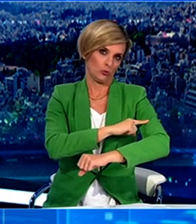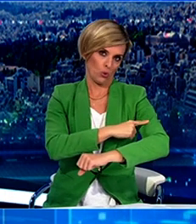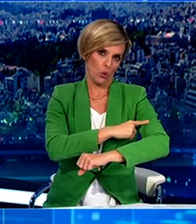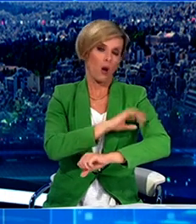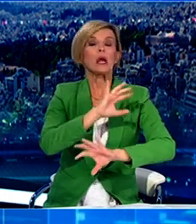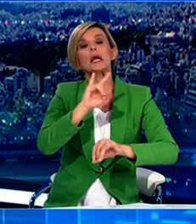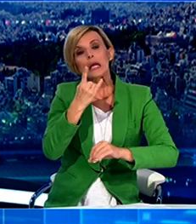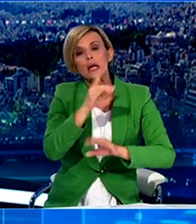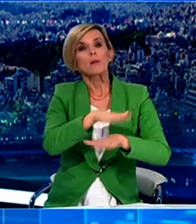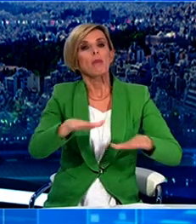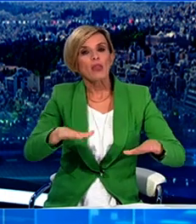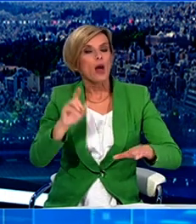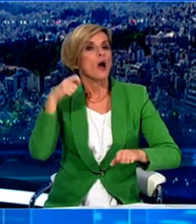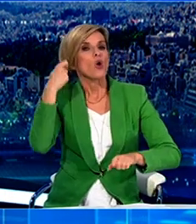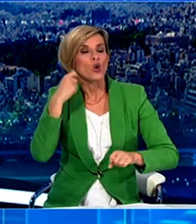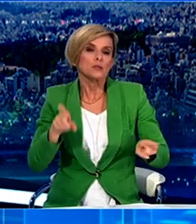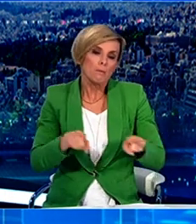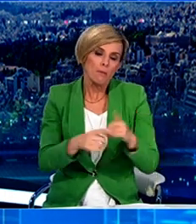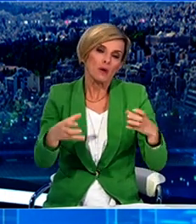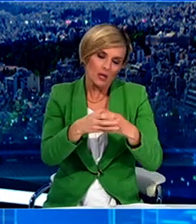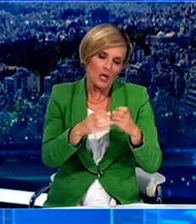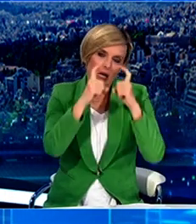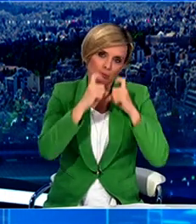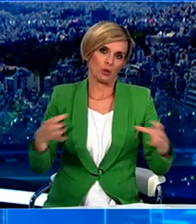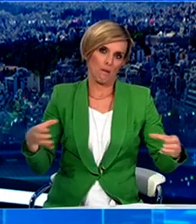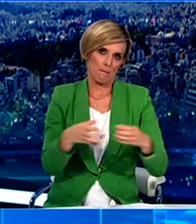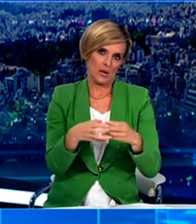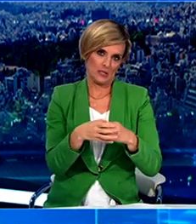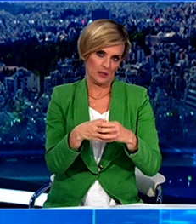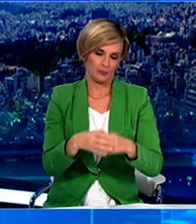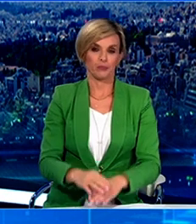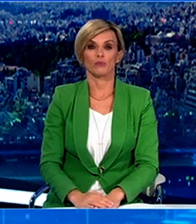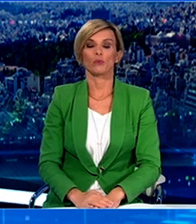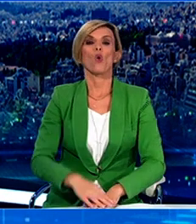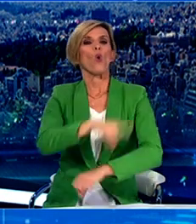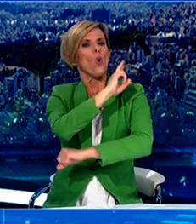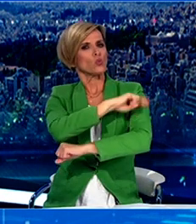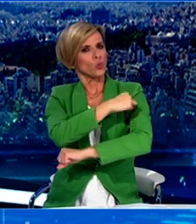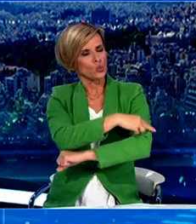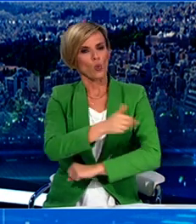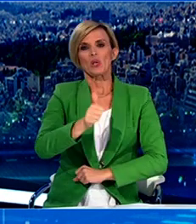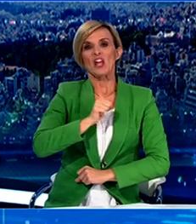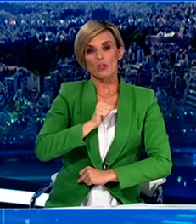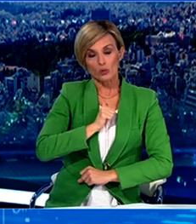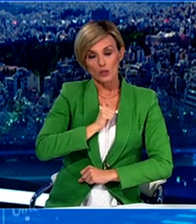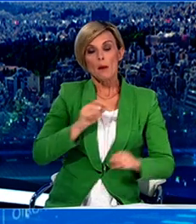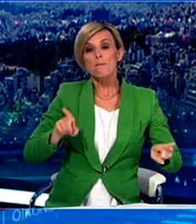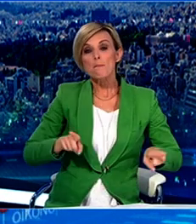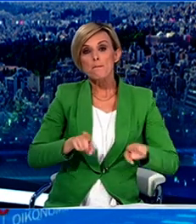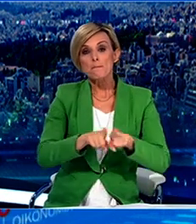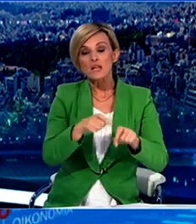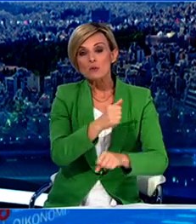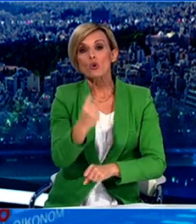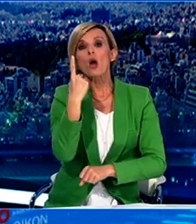περίπτωση γονέων με ανήλικα τέκνα. Στα νοσοκομεία και τα διαγνωστικά κέντρα συνεχίζεται να επιτρέπεται ένας συνοδός αναασθενή, ενώ